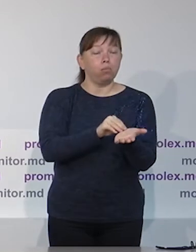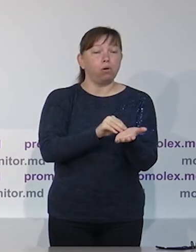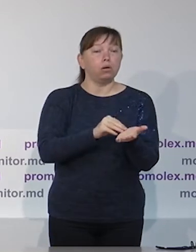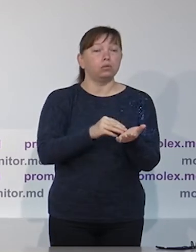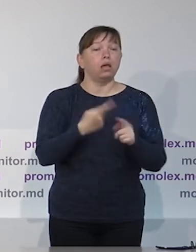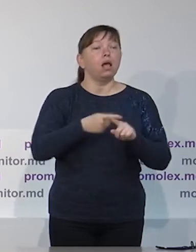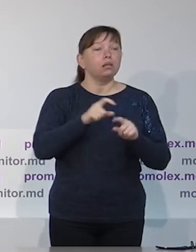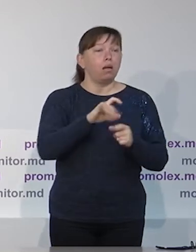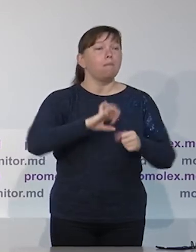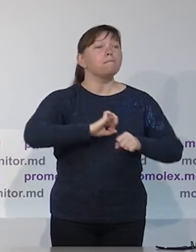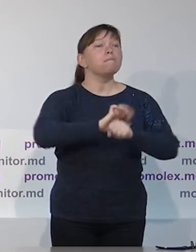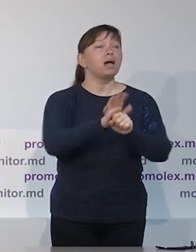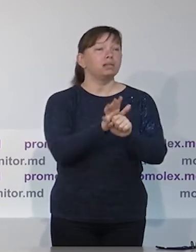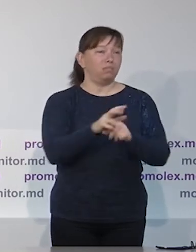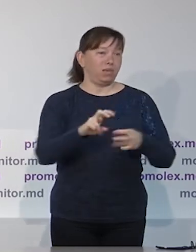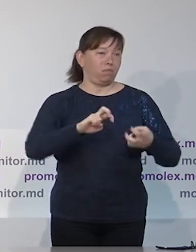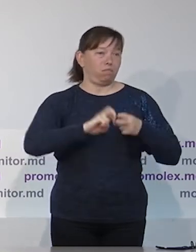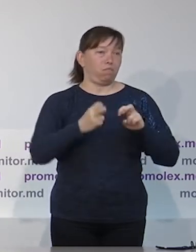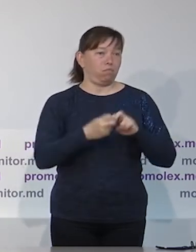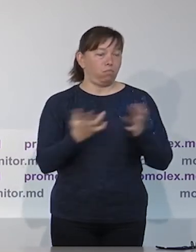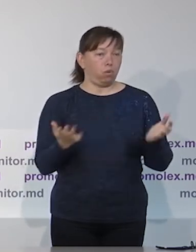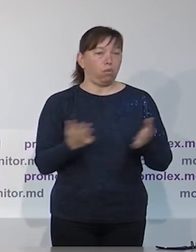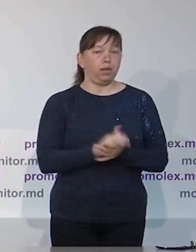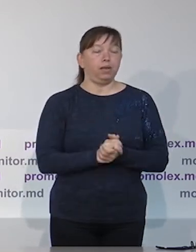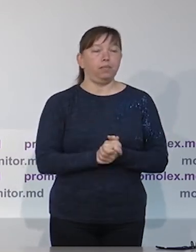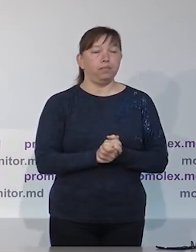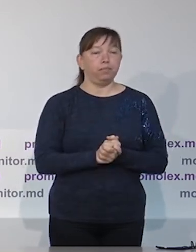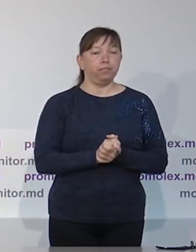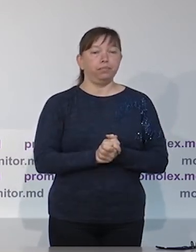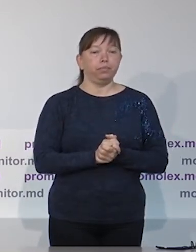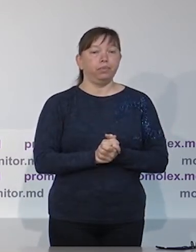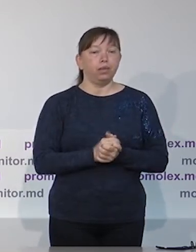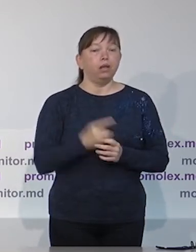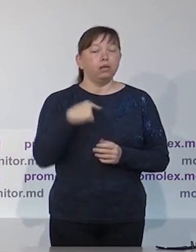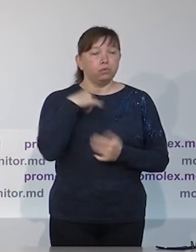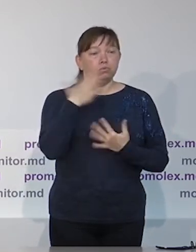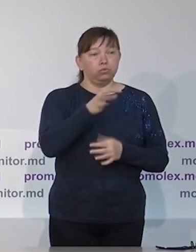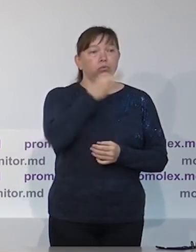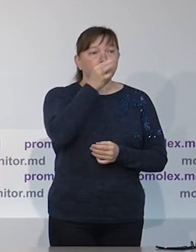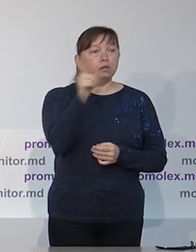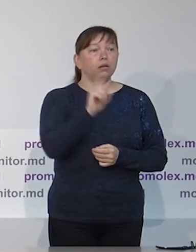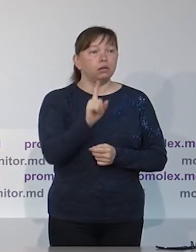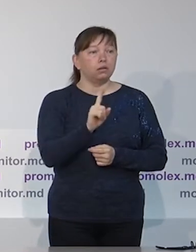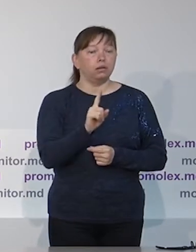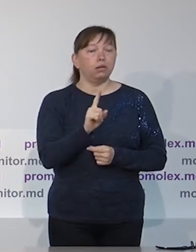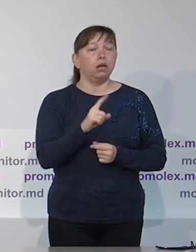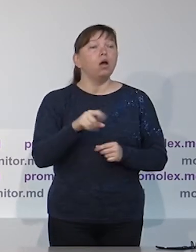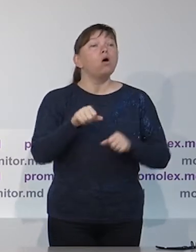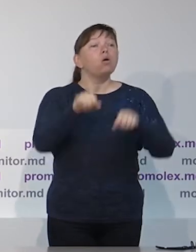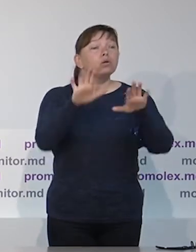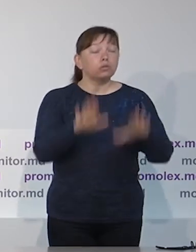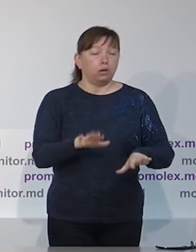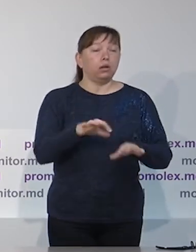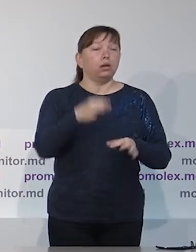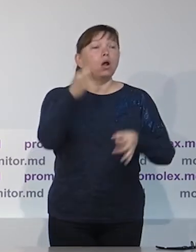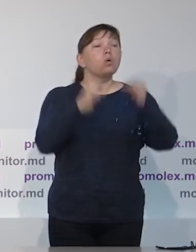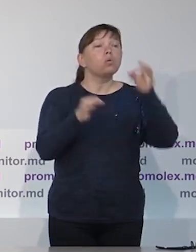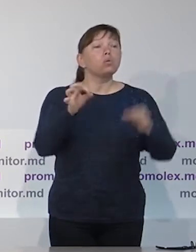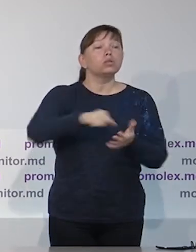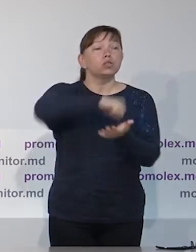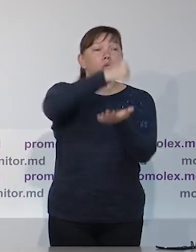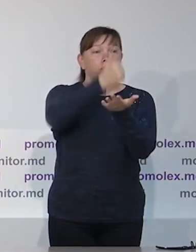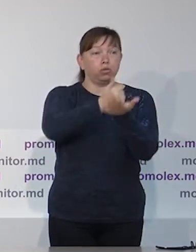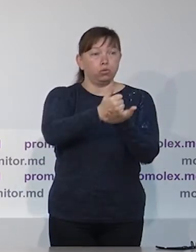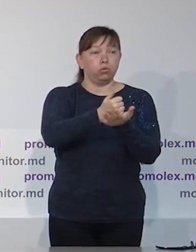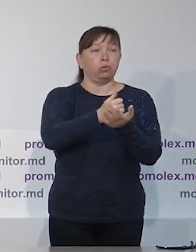очень настолько же важный аспект, который мы должны отметить, если говорим о социально-политическом контексте,